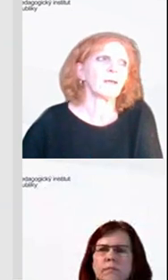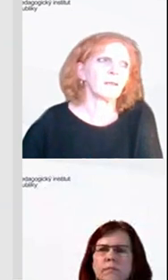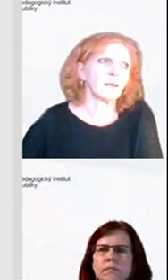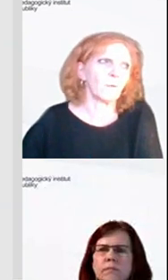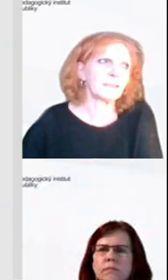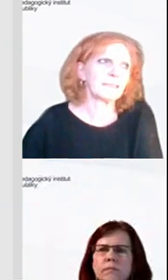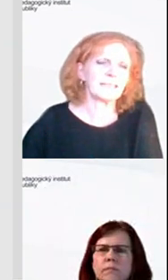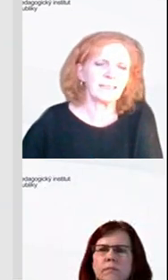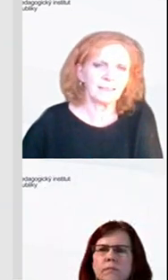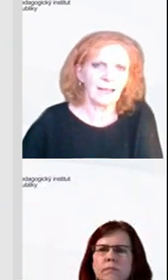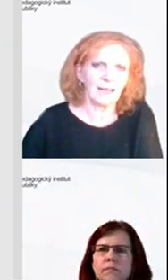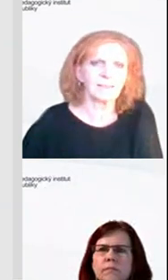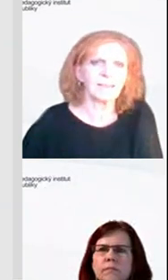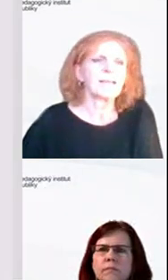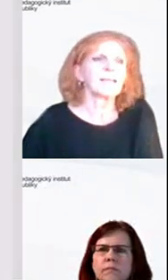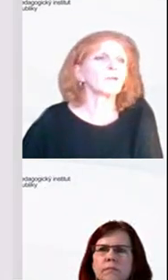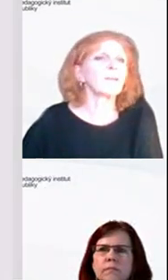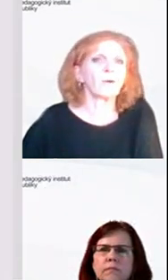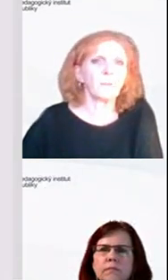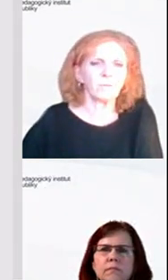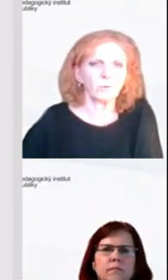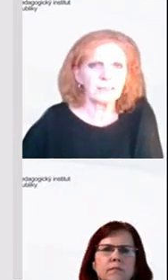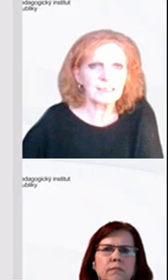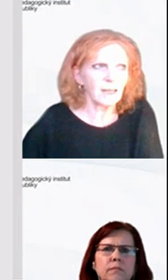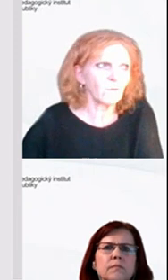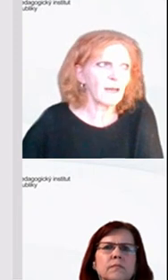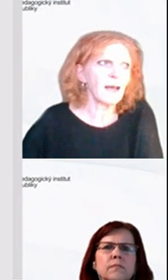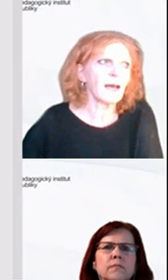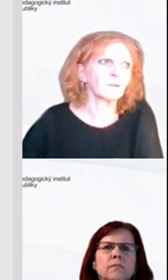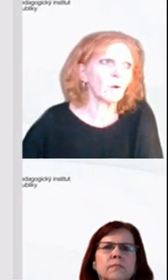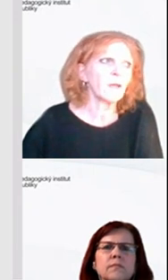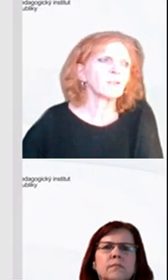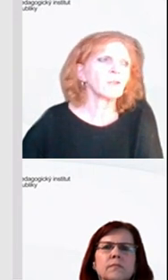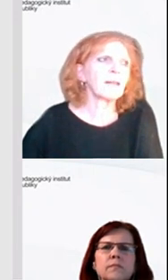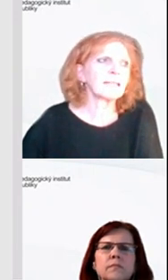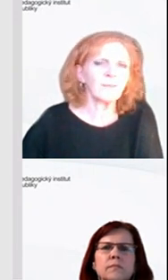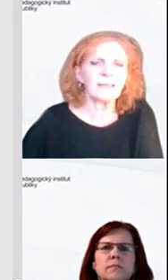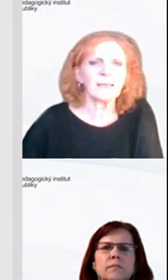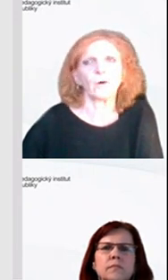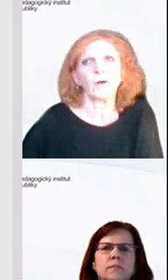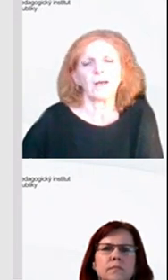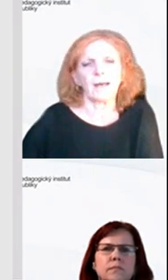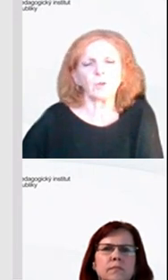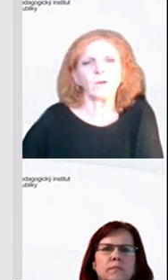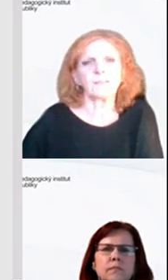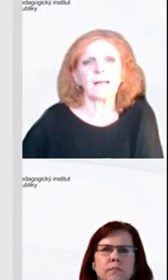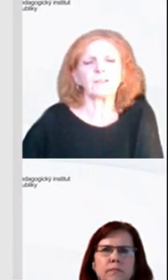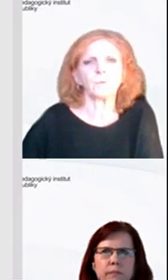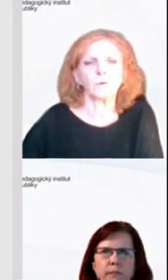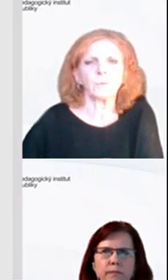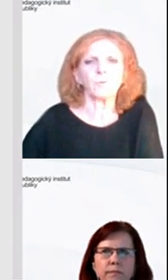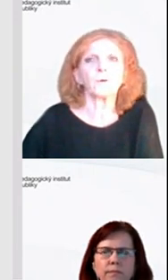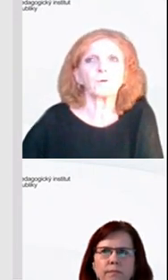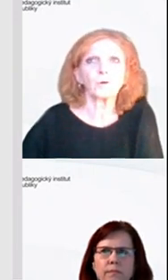a to kompetence digitální. Je to věc opravdu zcela nová a to, že byla zavedena do rámcového